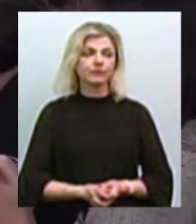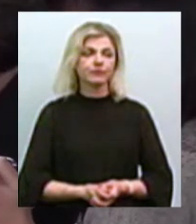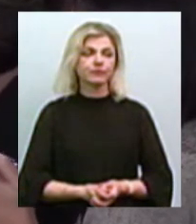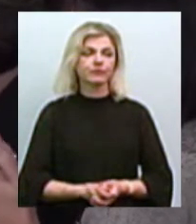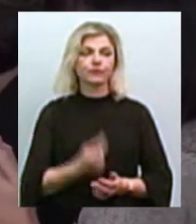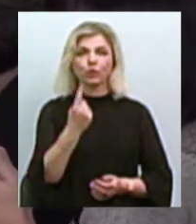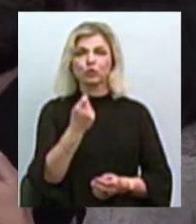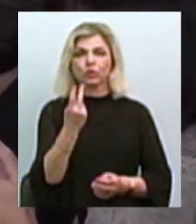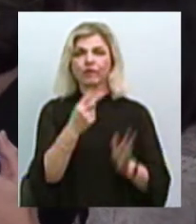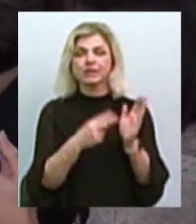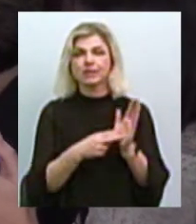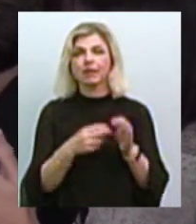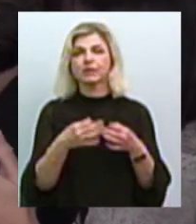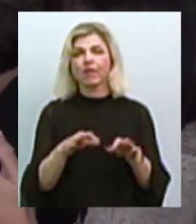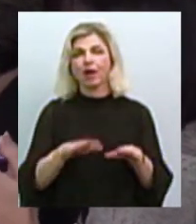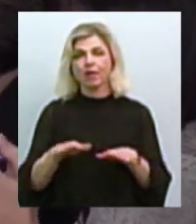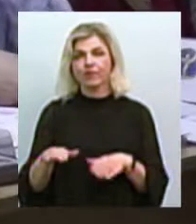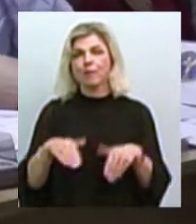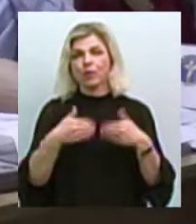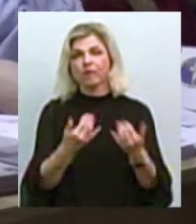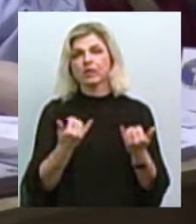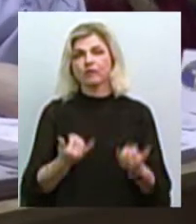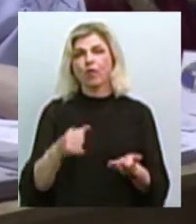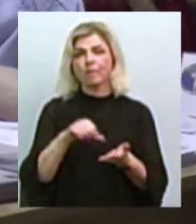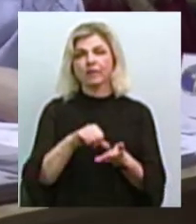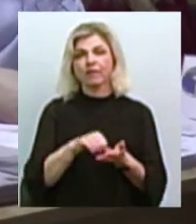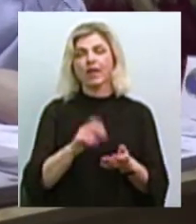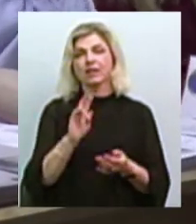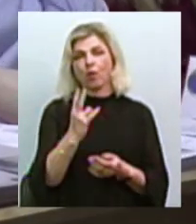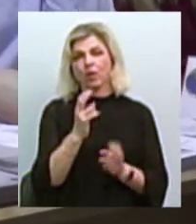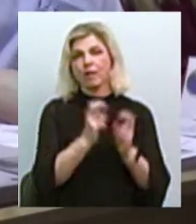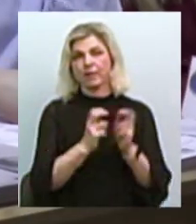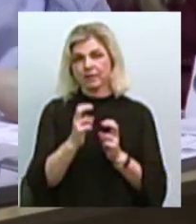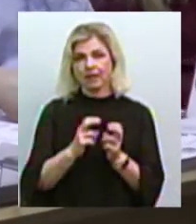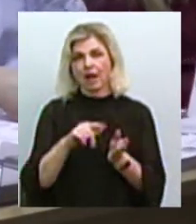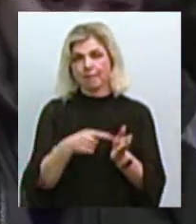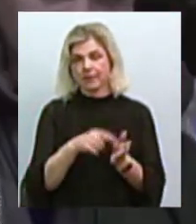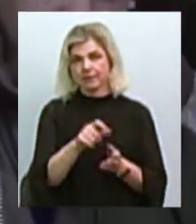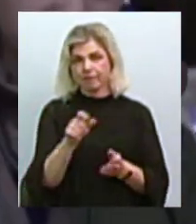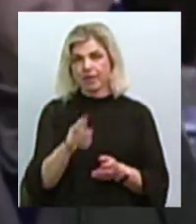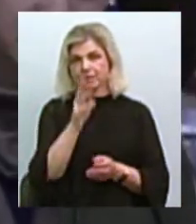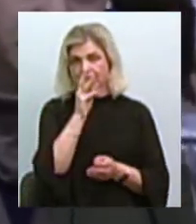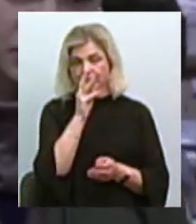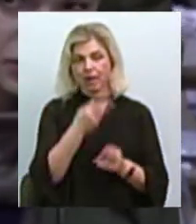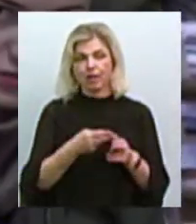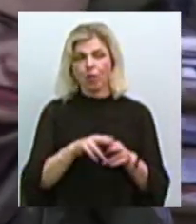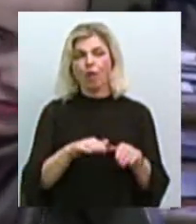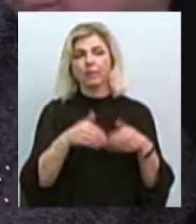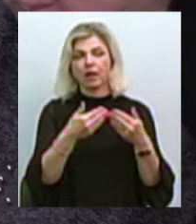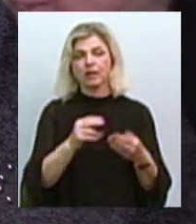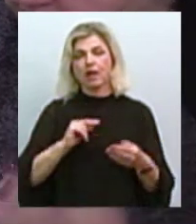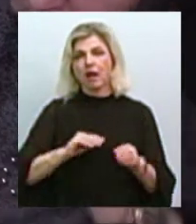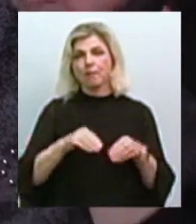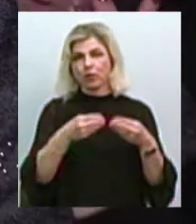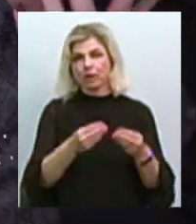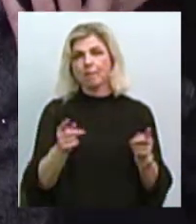127 вакансій пропонували сьогодні представники миколаївських підприємств міста-містяна. Заробітна платня, яку пропонують роботодавці,